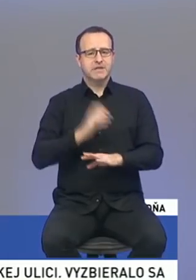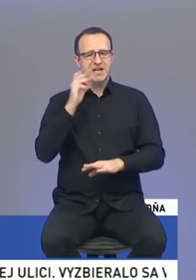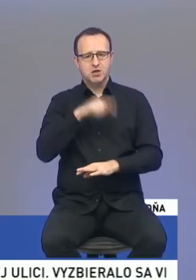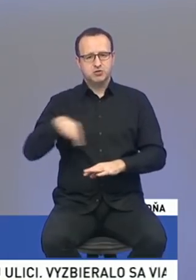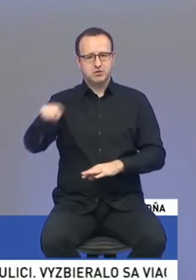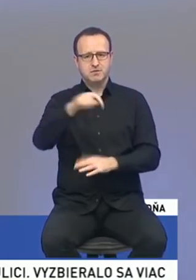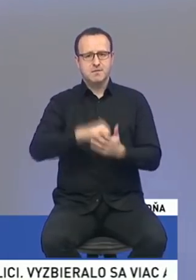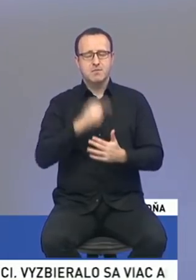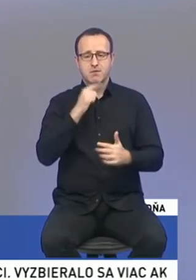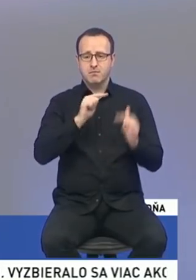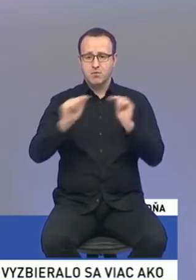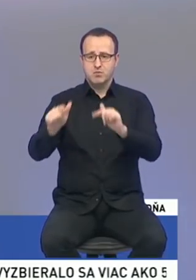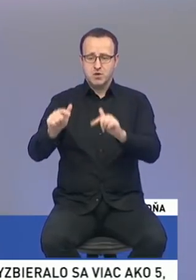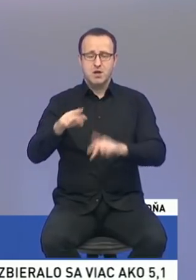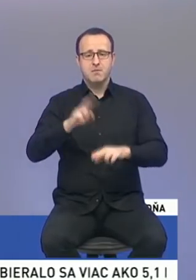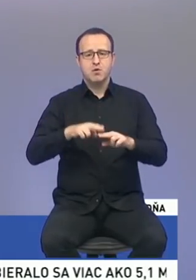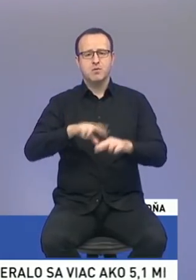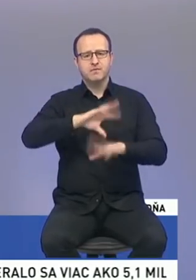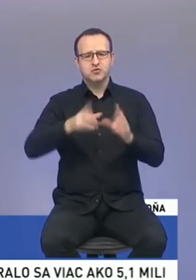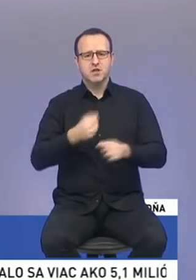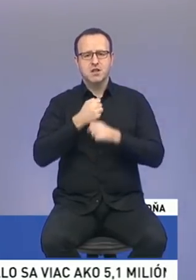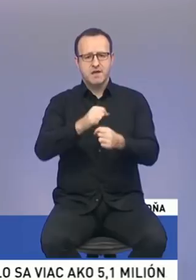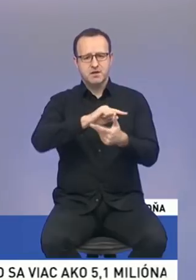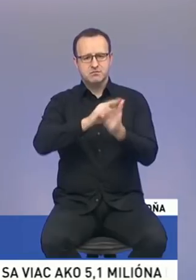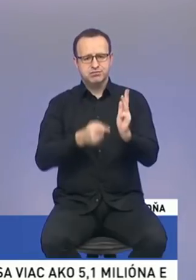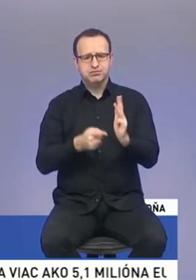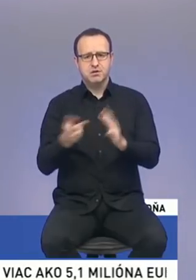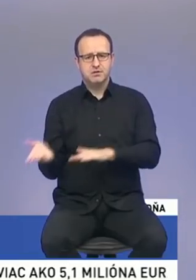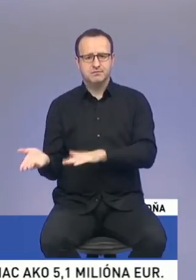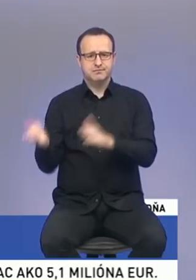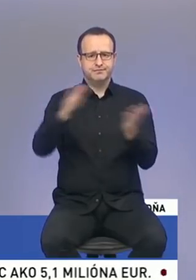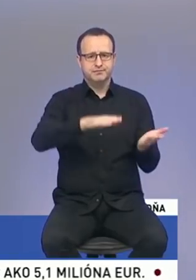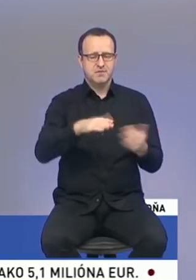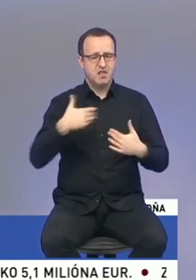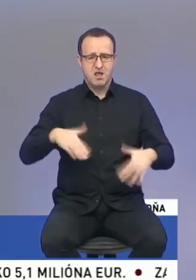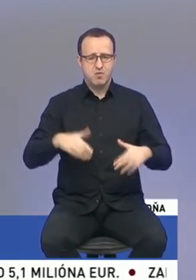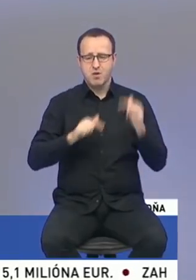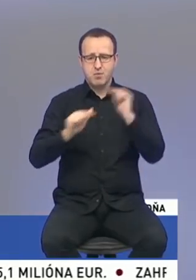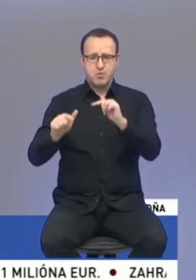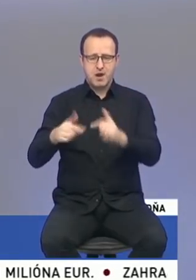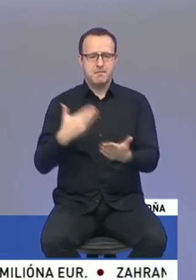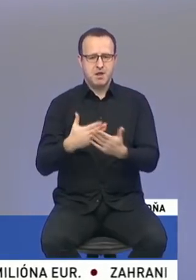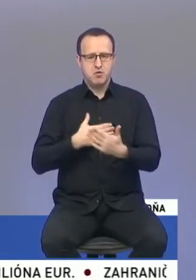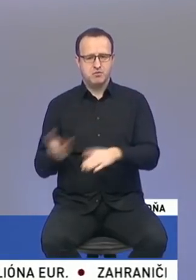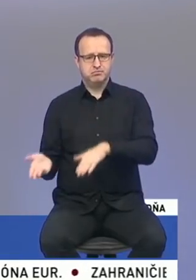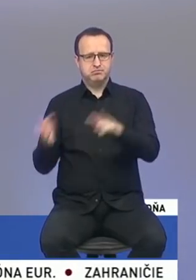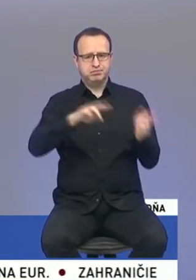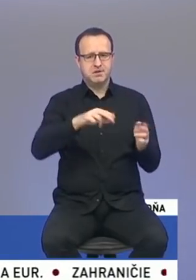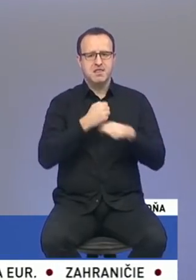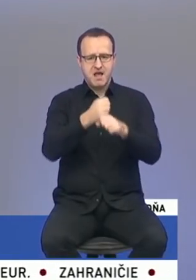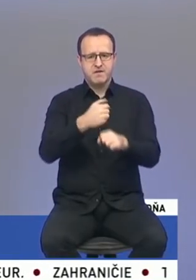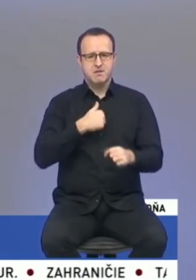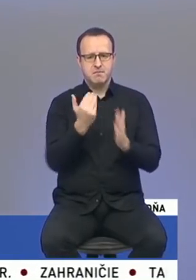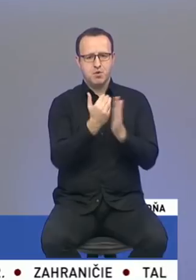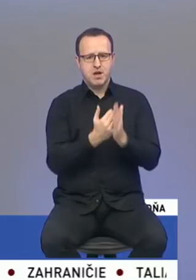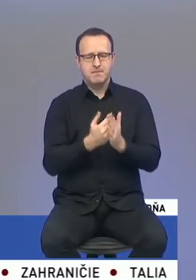znamená, neboli podporené a následne všetky tieto návrhy sa preklapajú, keďže neboli podporené do nášho programu, pretože ďalej budeme za to bojovať.